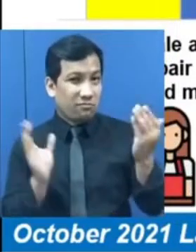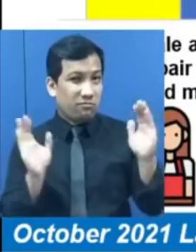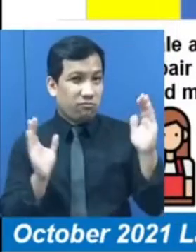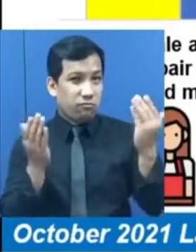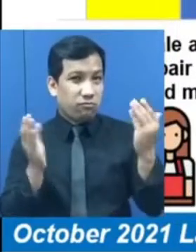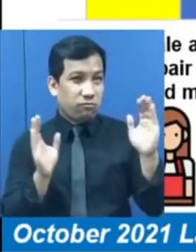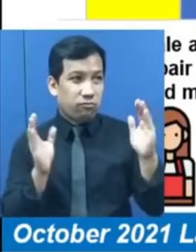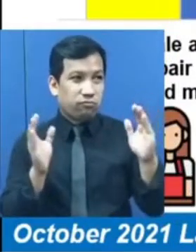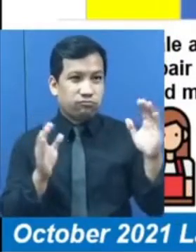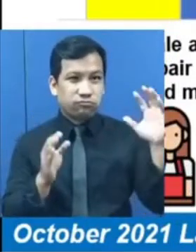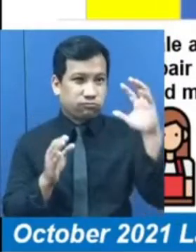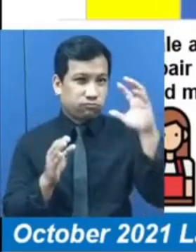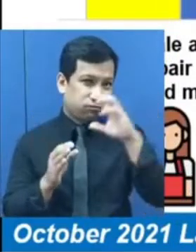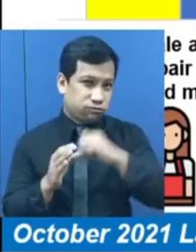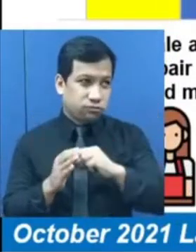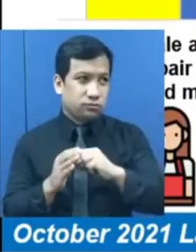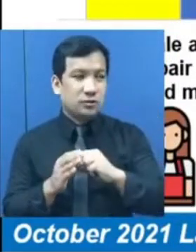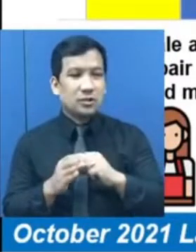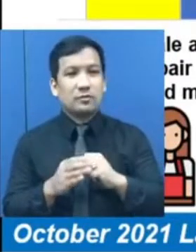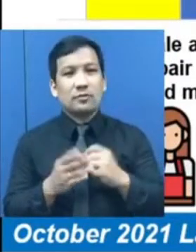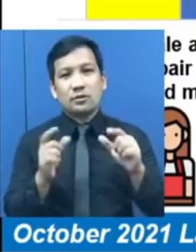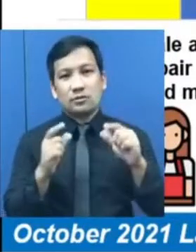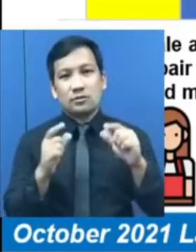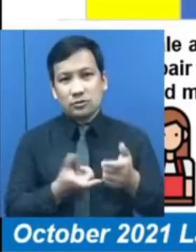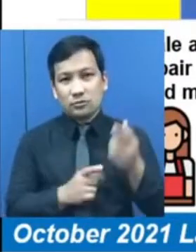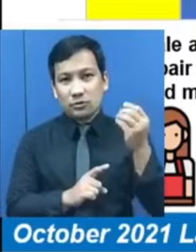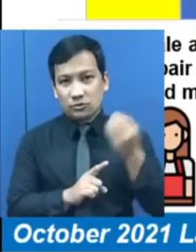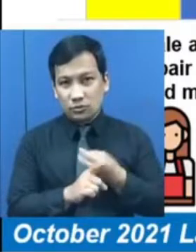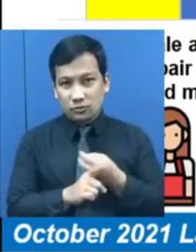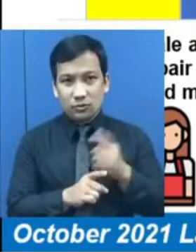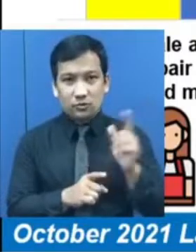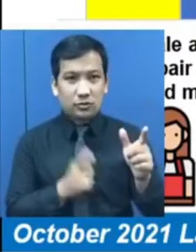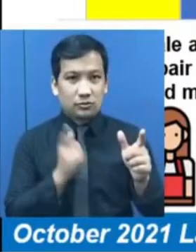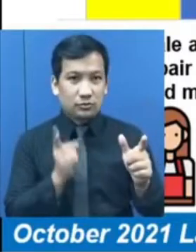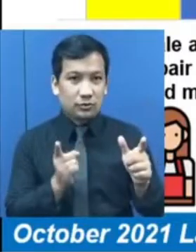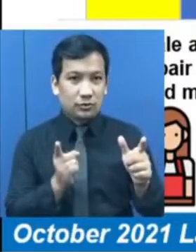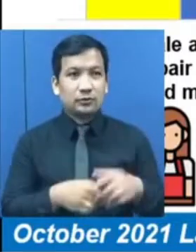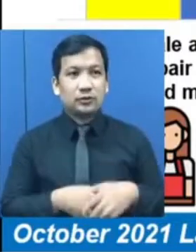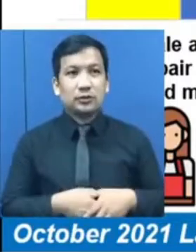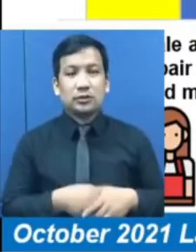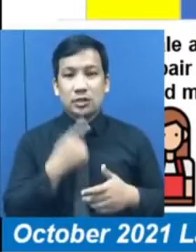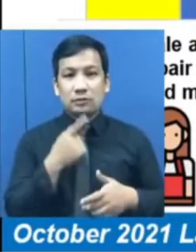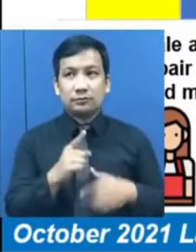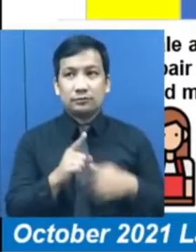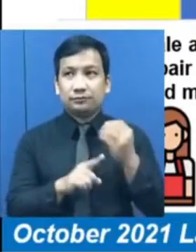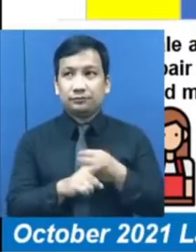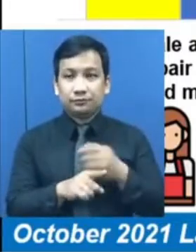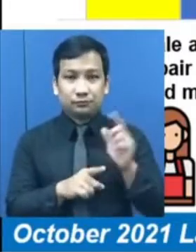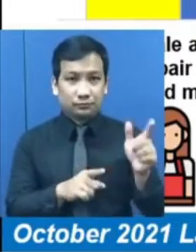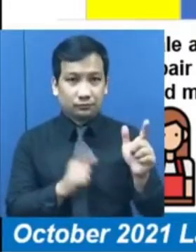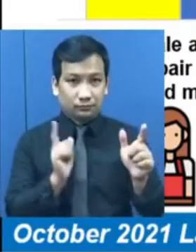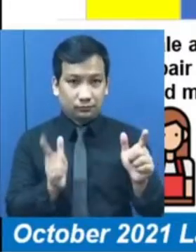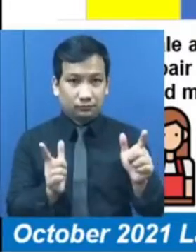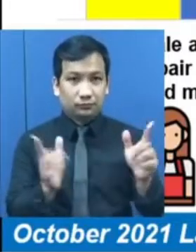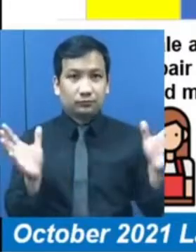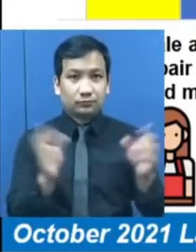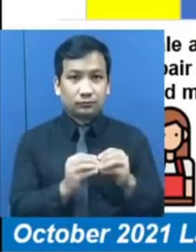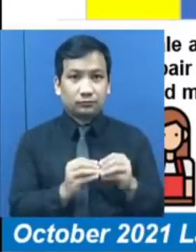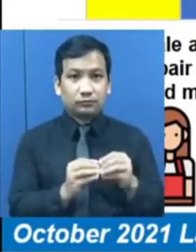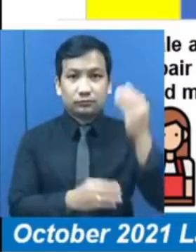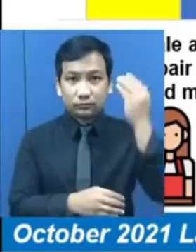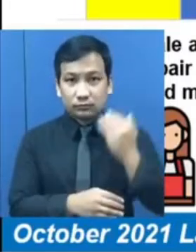estimates ng mga subsektor, nitong Oktober 2021 sa Oktober 2020, ang mga